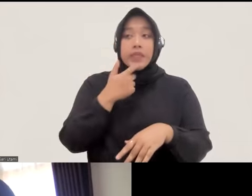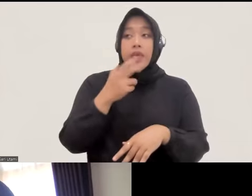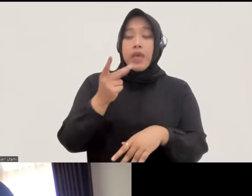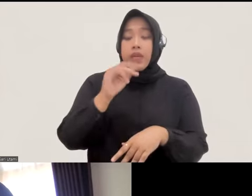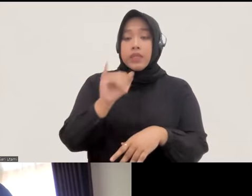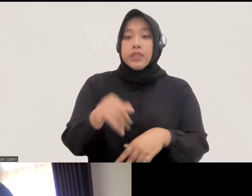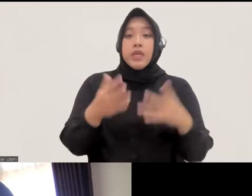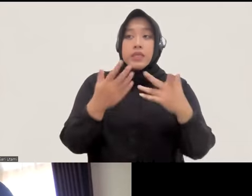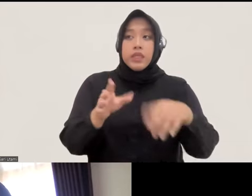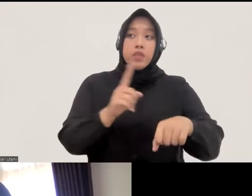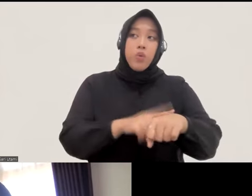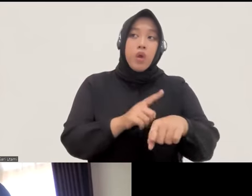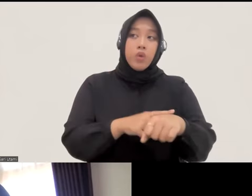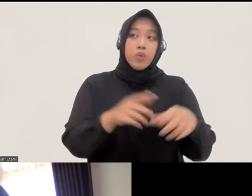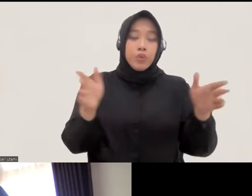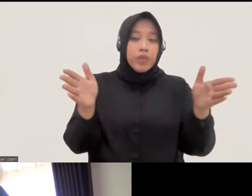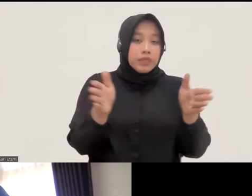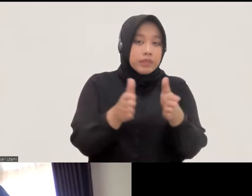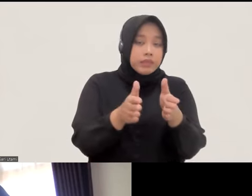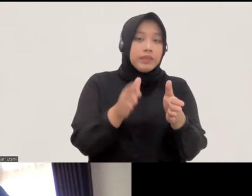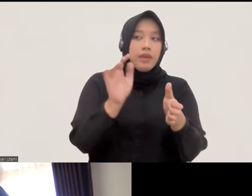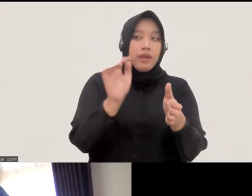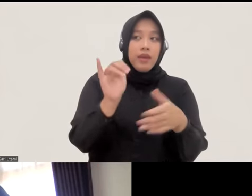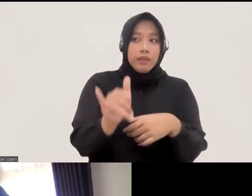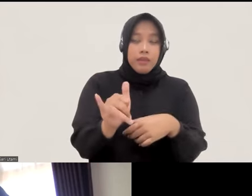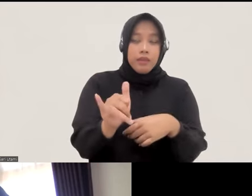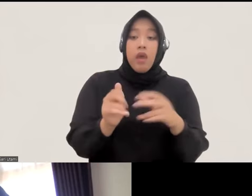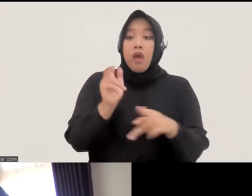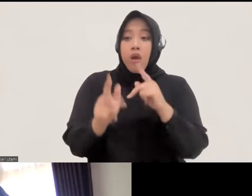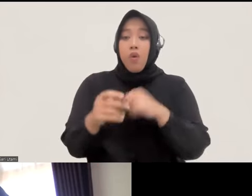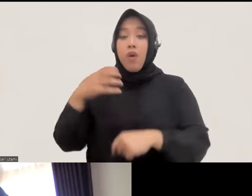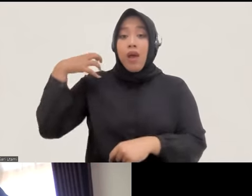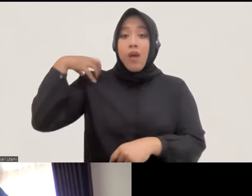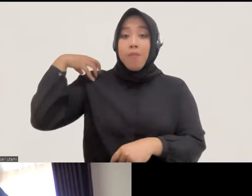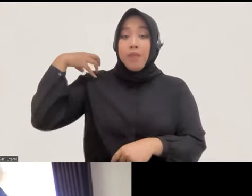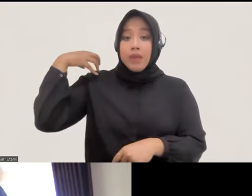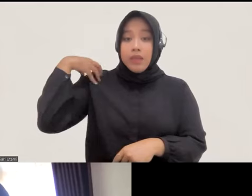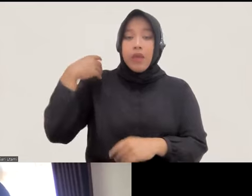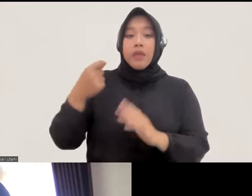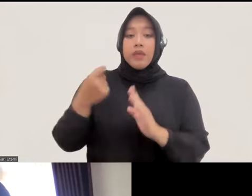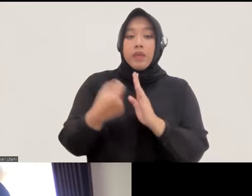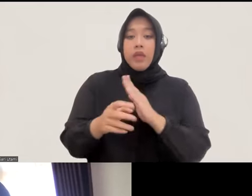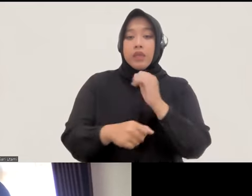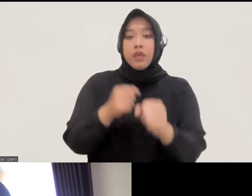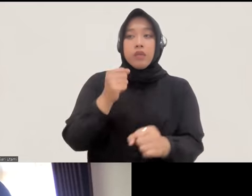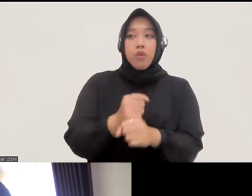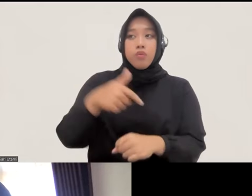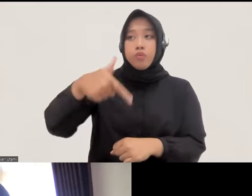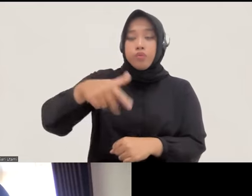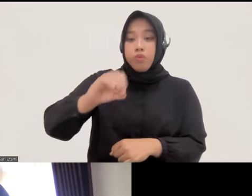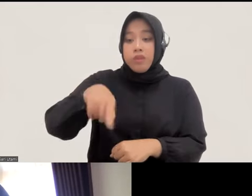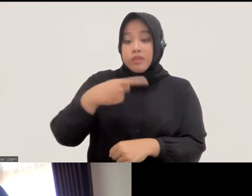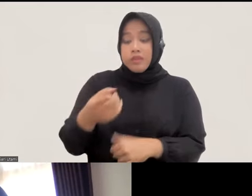diselesaikan dalam waktu singkat begitu kalau di Amerika sendiri kan dimulai di tahun 70-an sampai